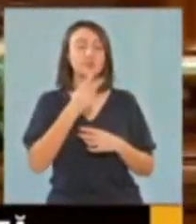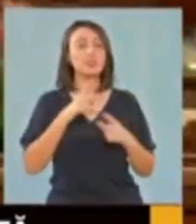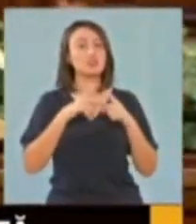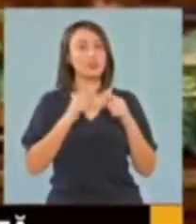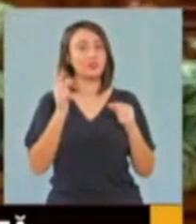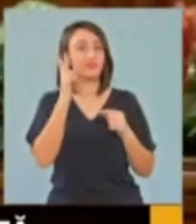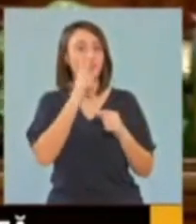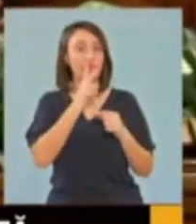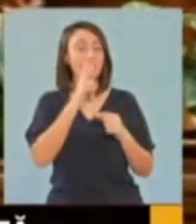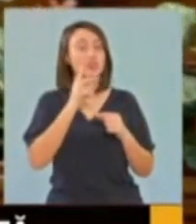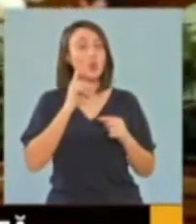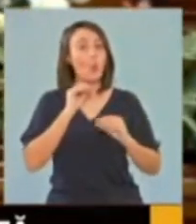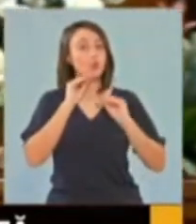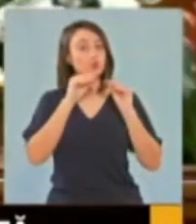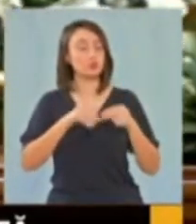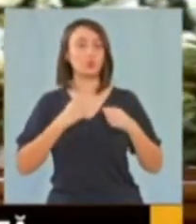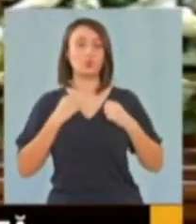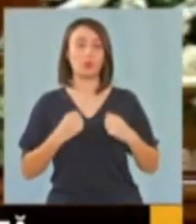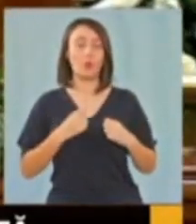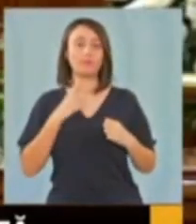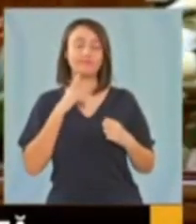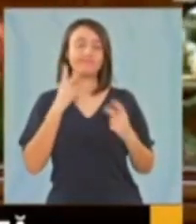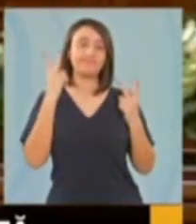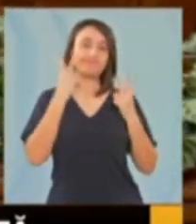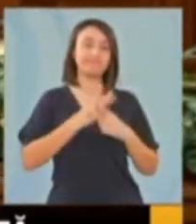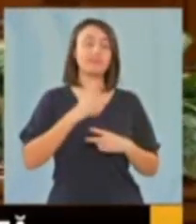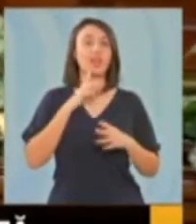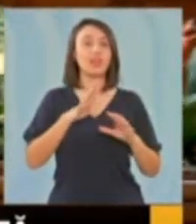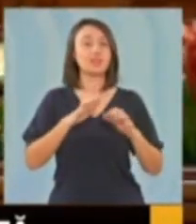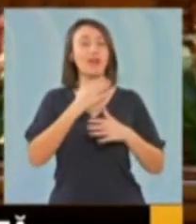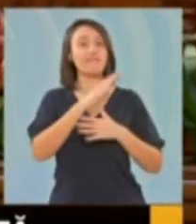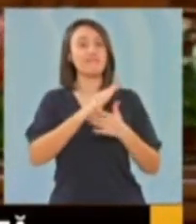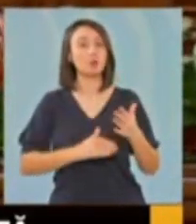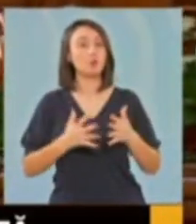certificatului verde și au ajuns cu greu la un compromis în criza factorilor umflate.